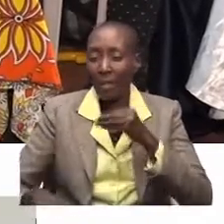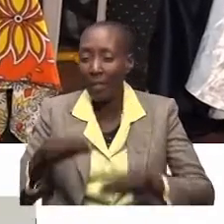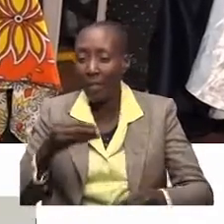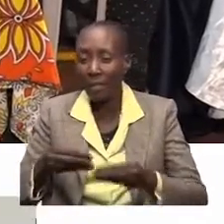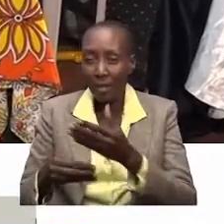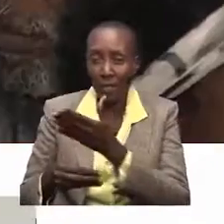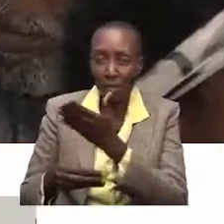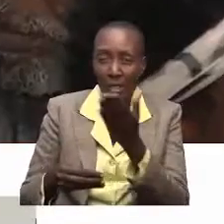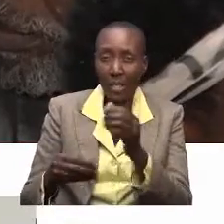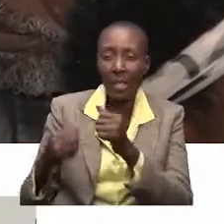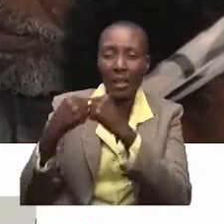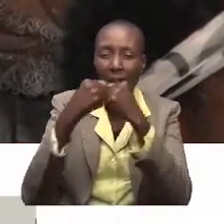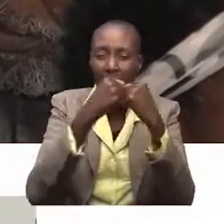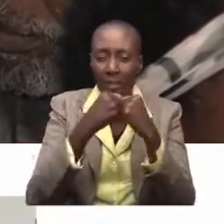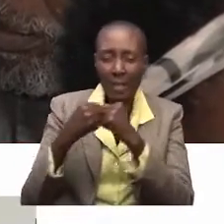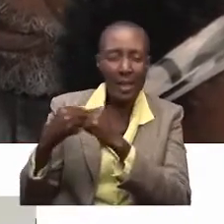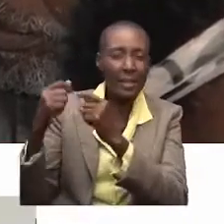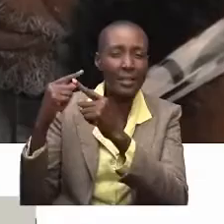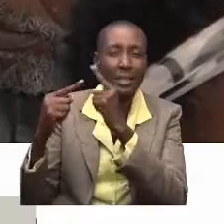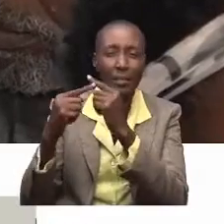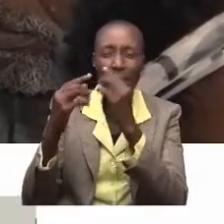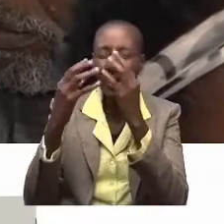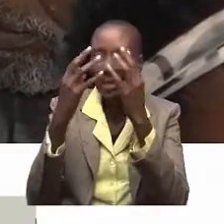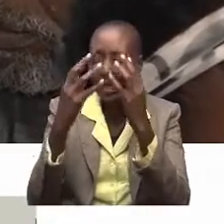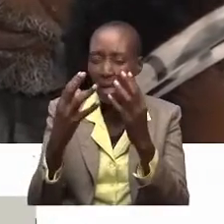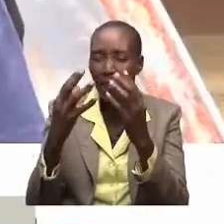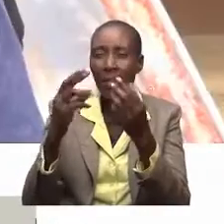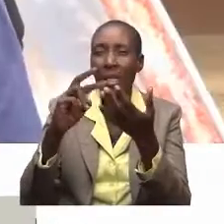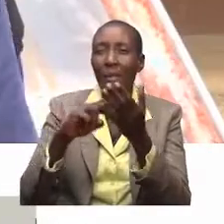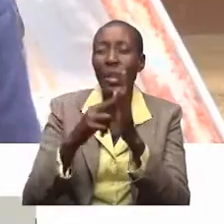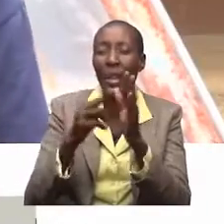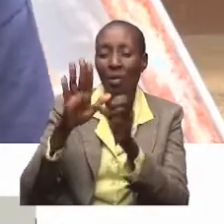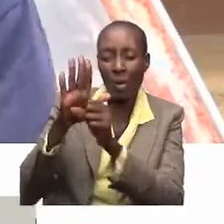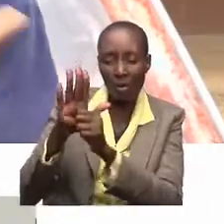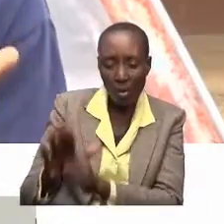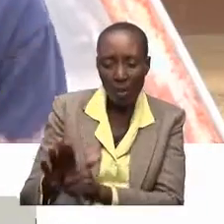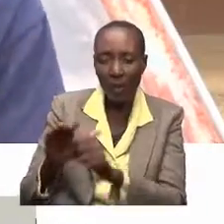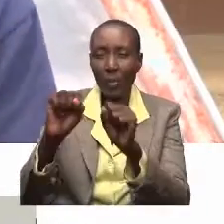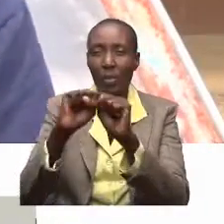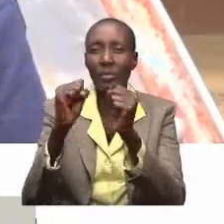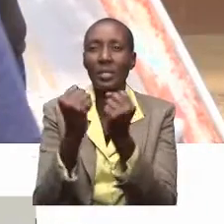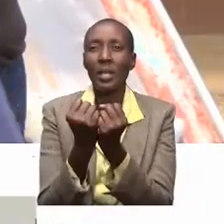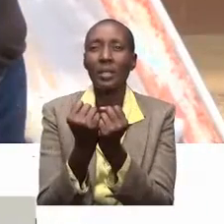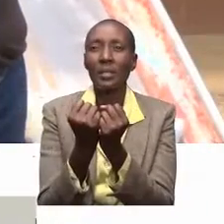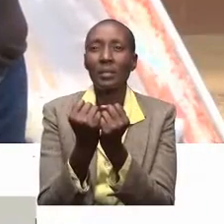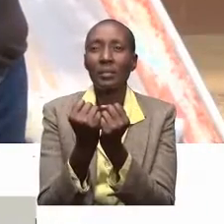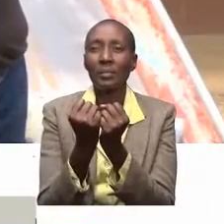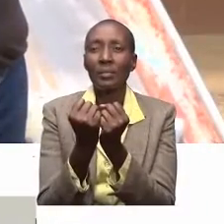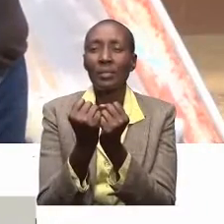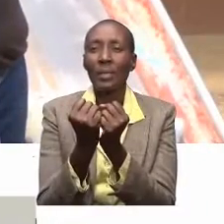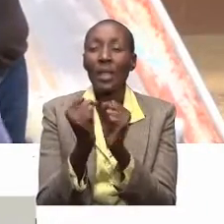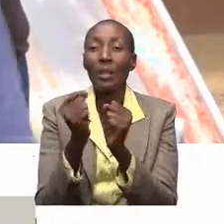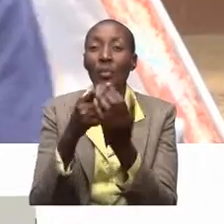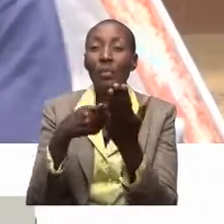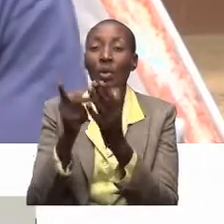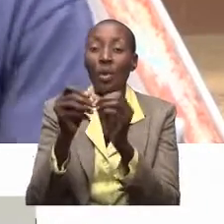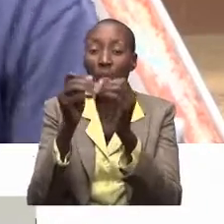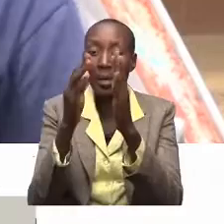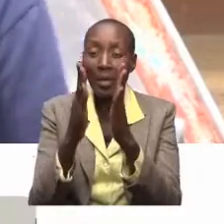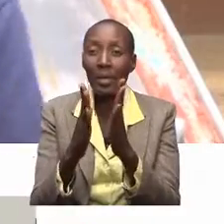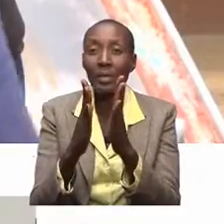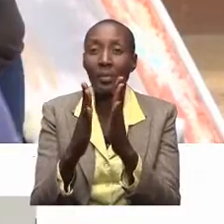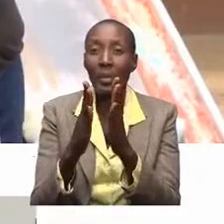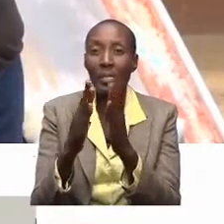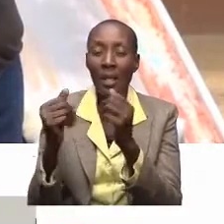upitia changamoto ambazo uaacha kutengwa na jamii. Self I cannot pay interpreter because it's something the challenge that I